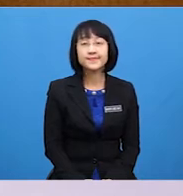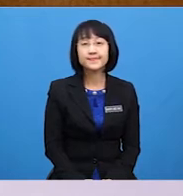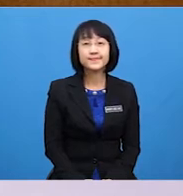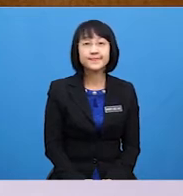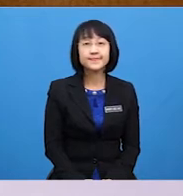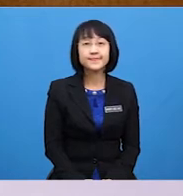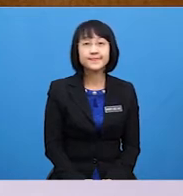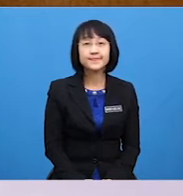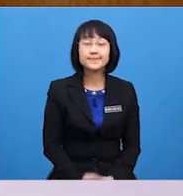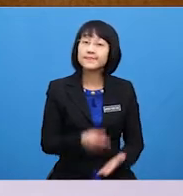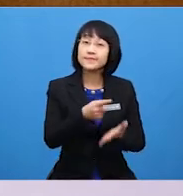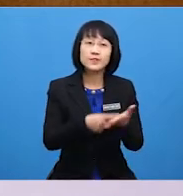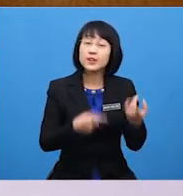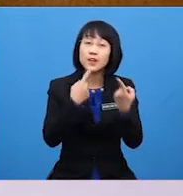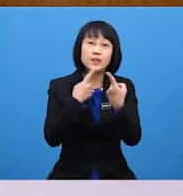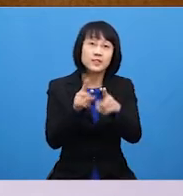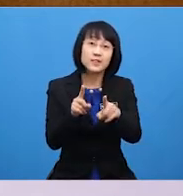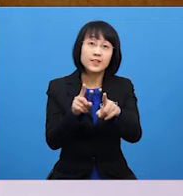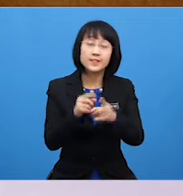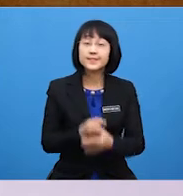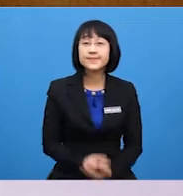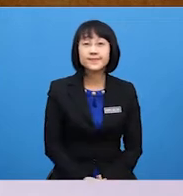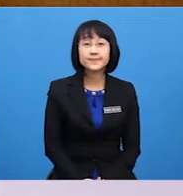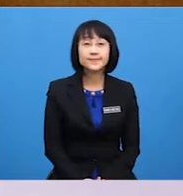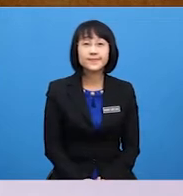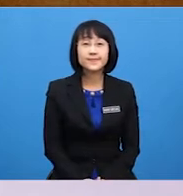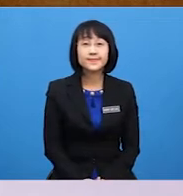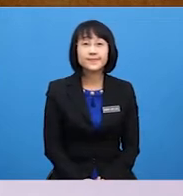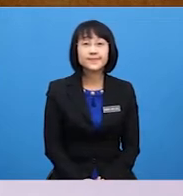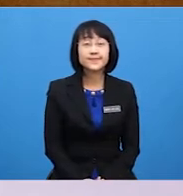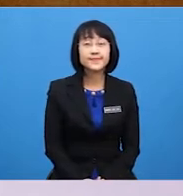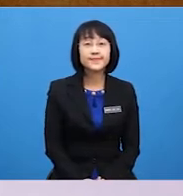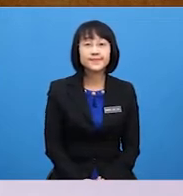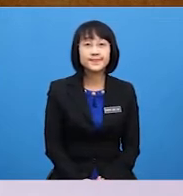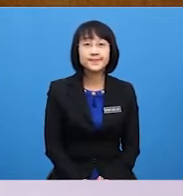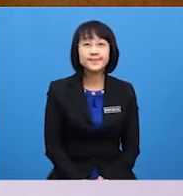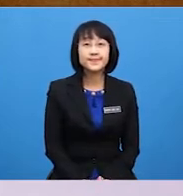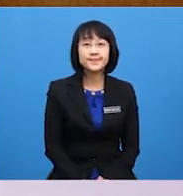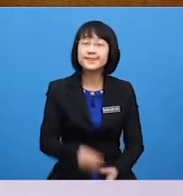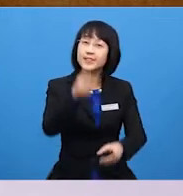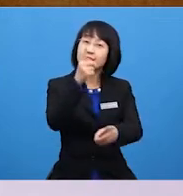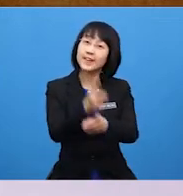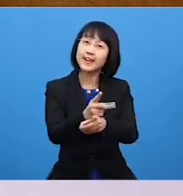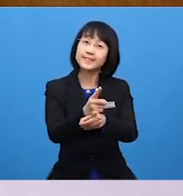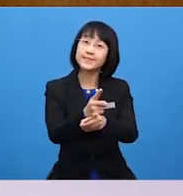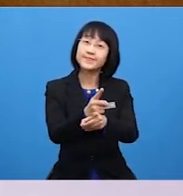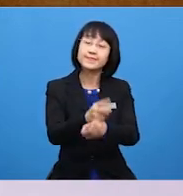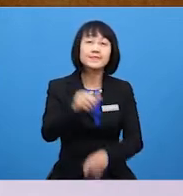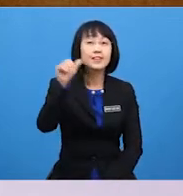So What's the answer? What's the answer? Correct